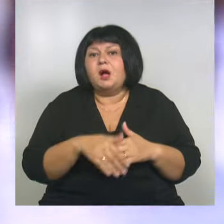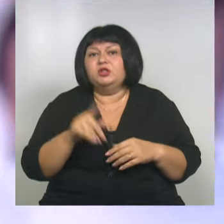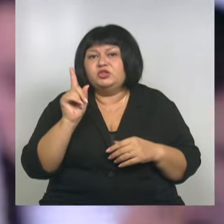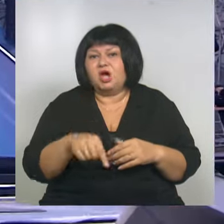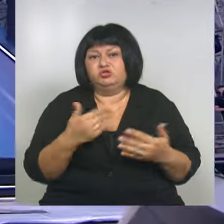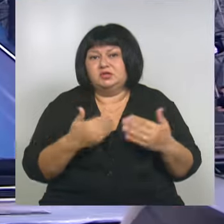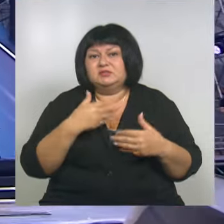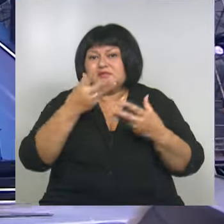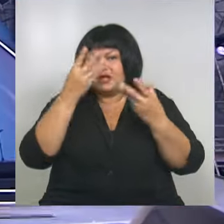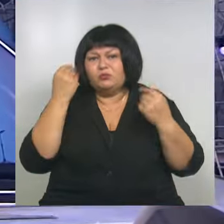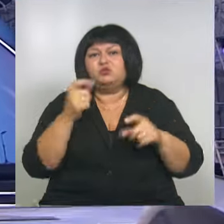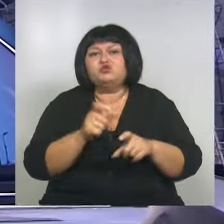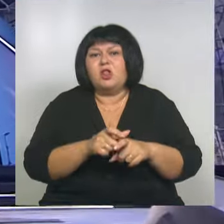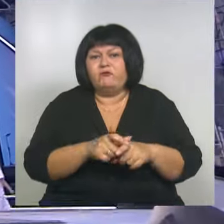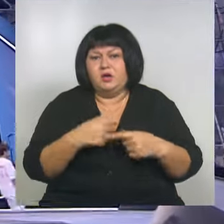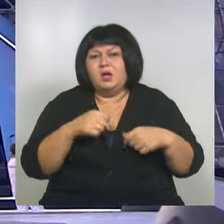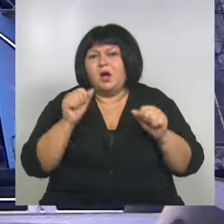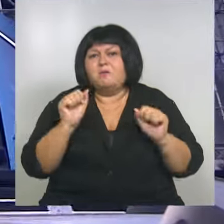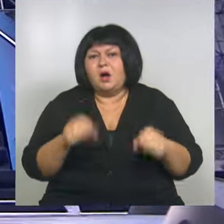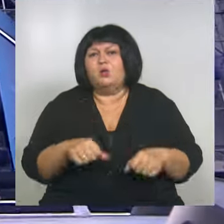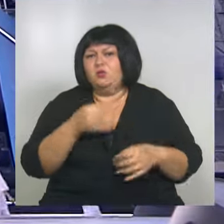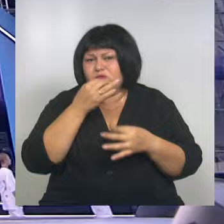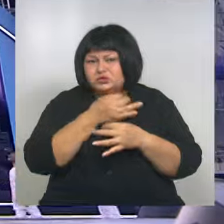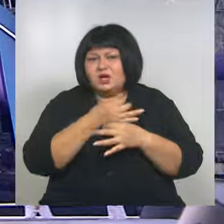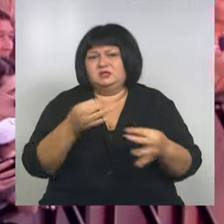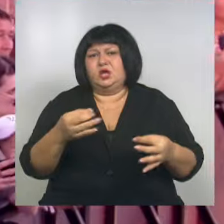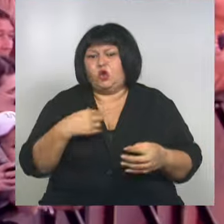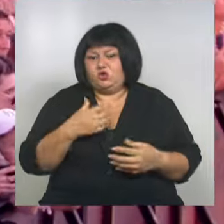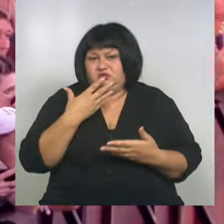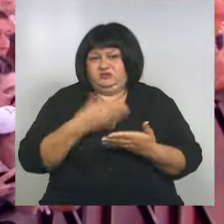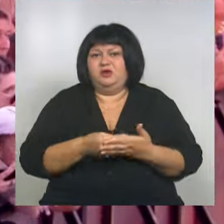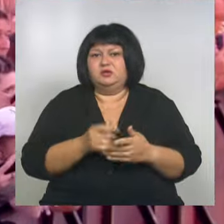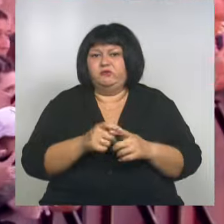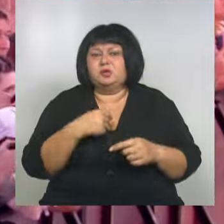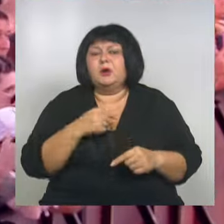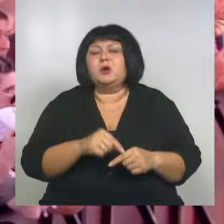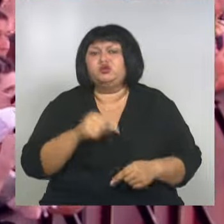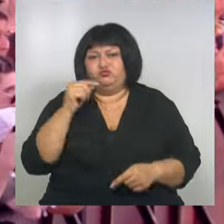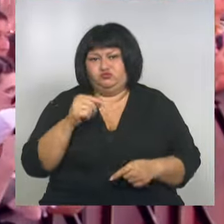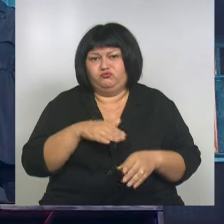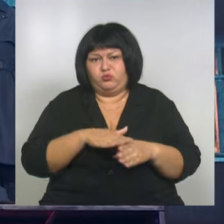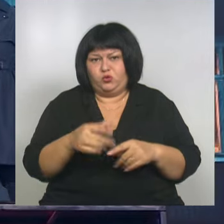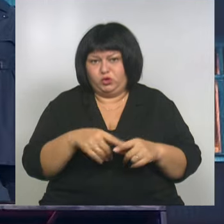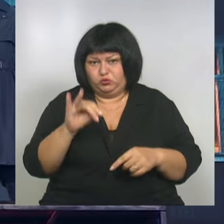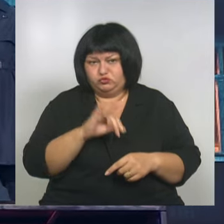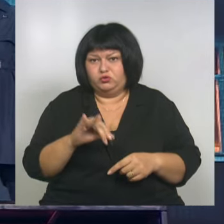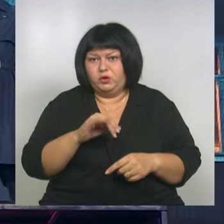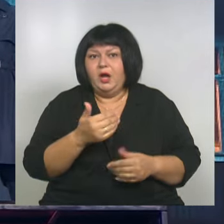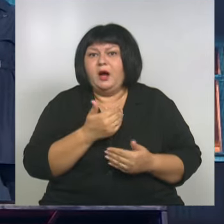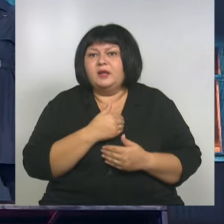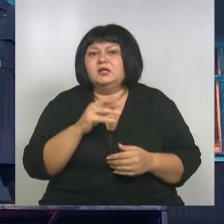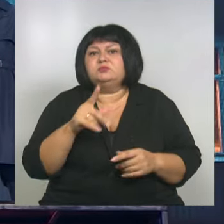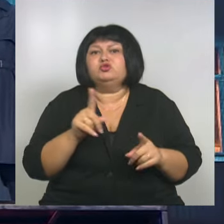если я забуду слова, я могу просто сказать от себя. Потому что я прочувствовал полностью эту историю. Хотелось, чтобы